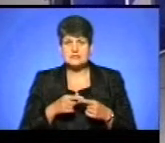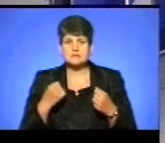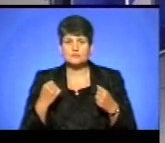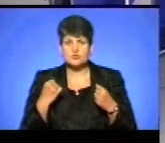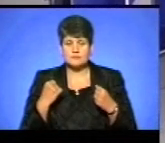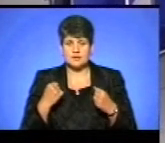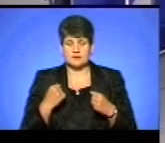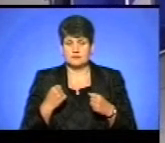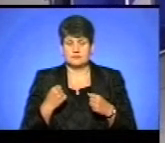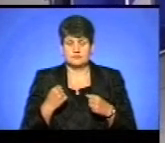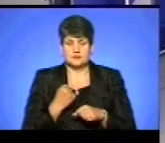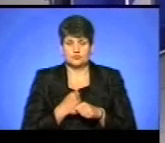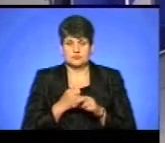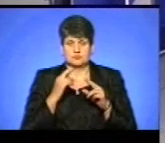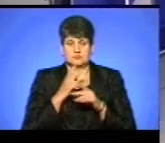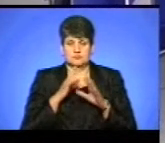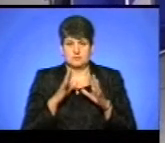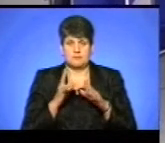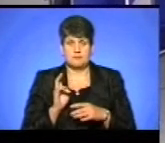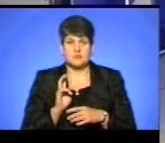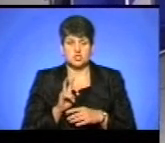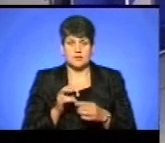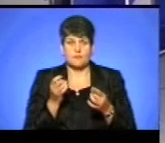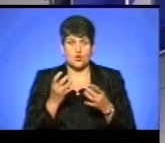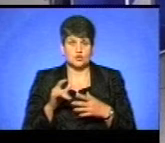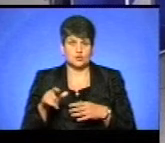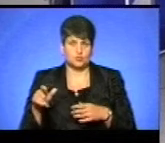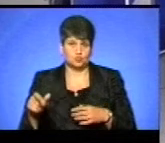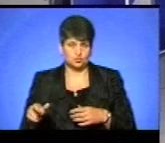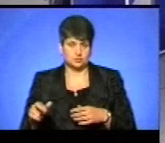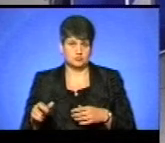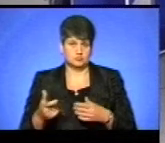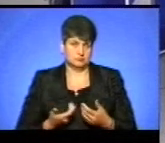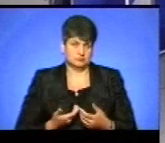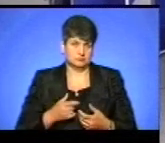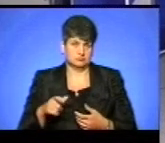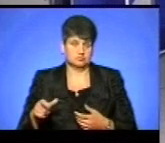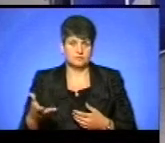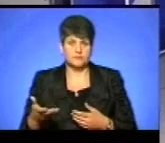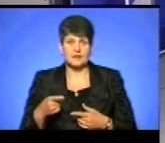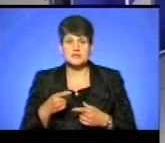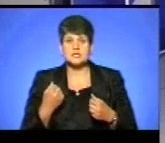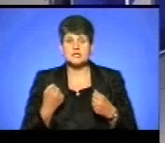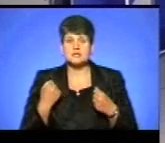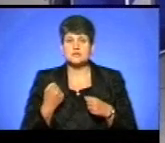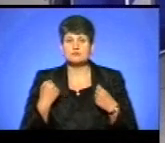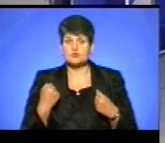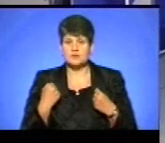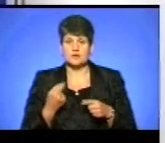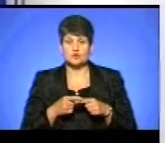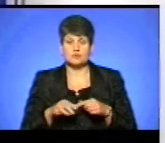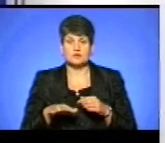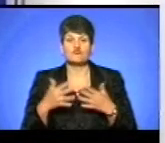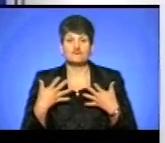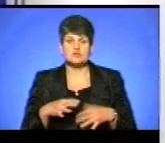діють неадекватно. Чого? Тому що, наприклад, прийшли прості люди, мешканці. На той час вже оці спортсмени там на будівельному майданчику